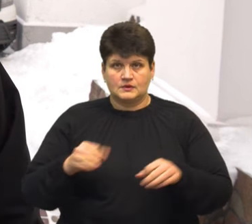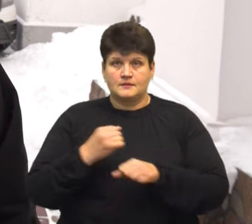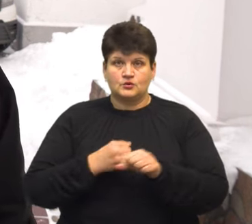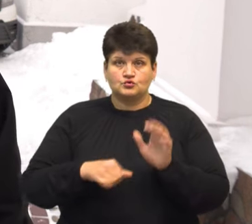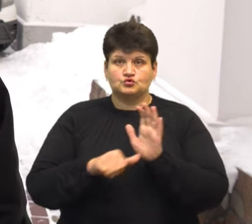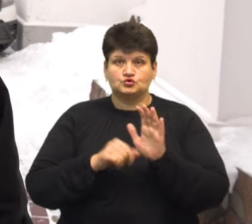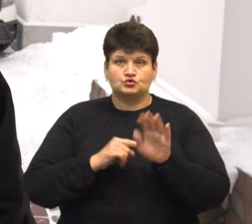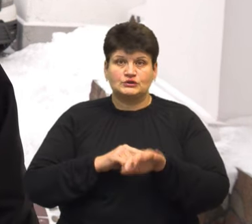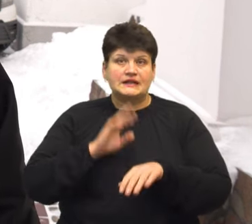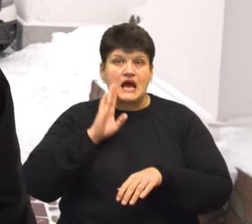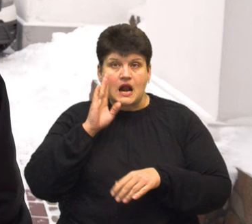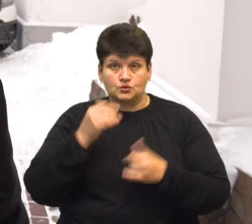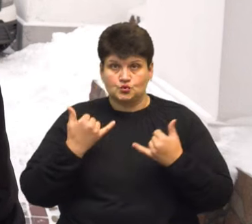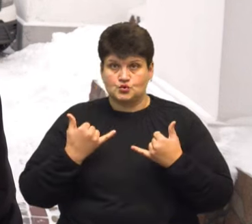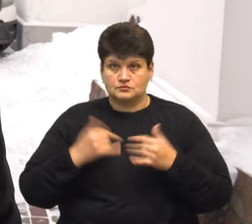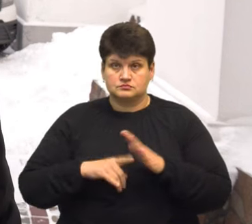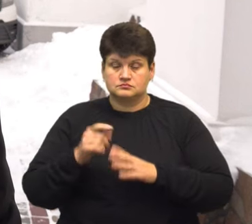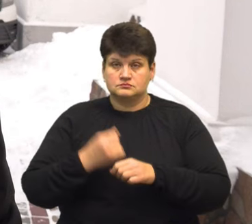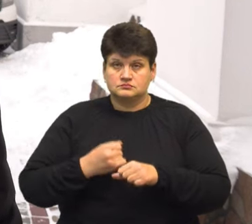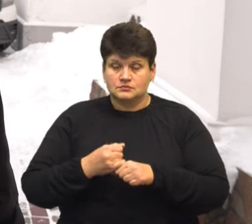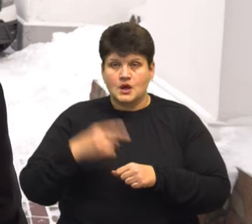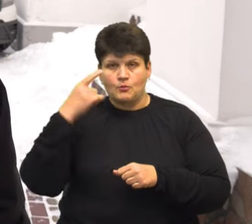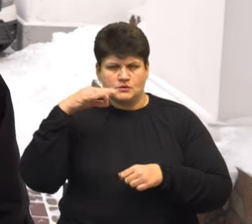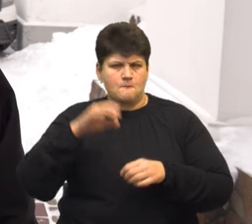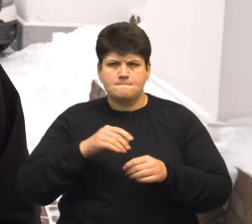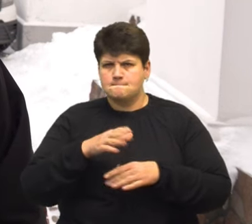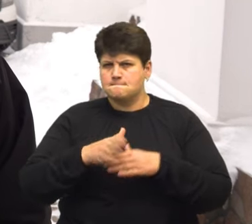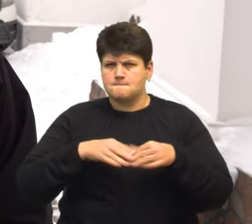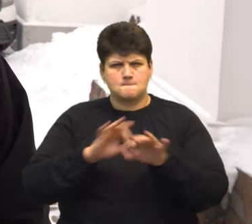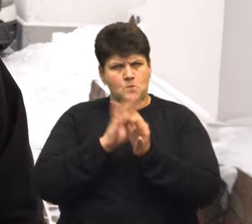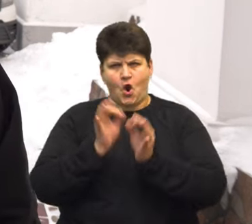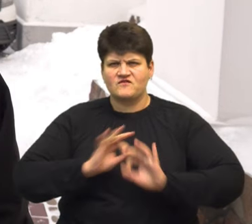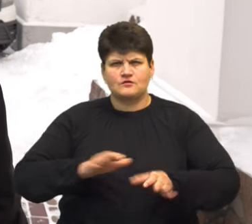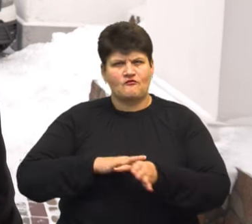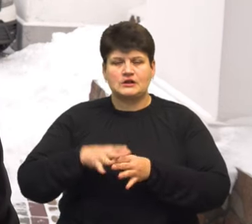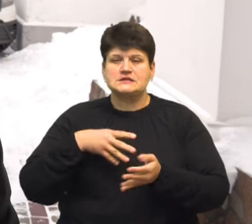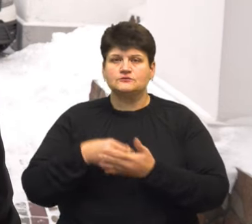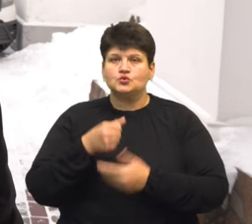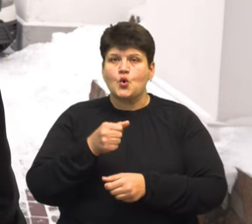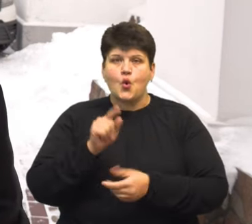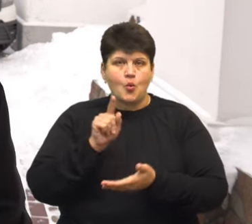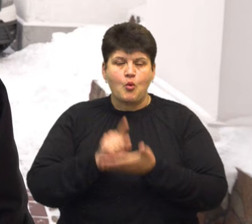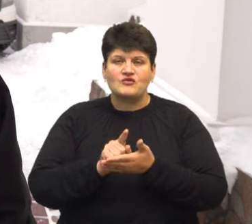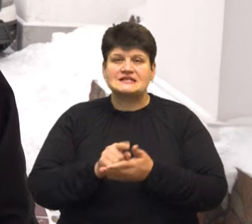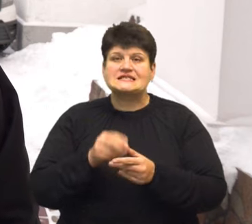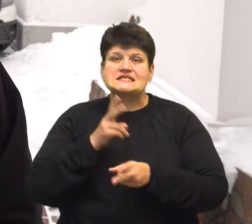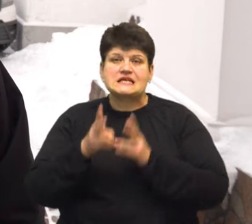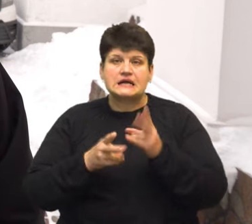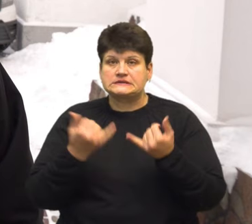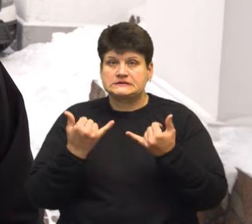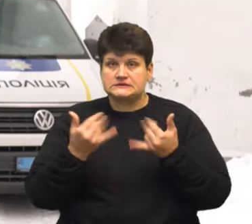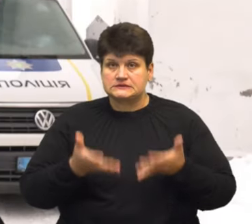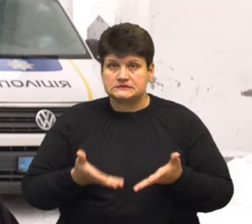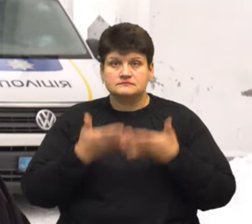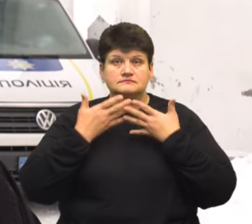-ї години ранку сьогодні. Поліцейські професійно викинули свій обов'язок. Скарг на даний час не